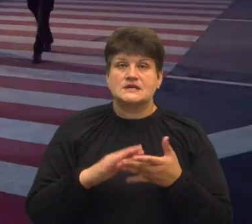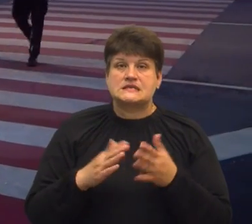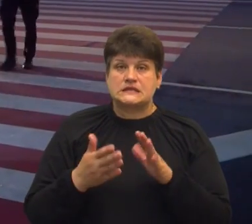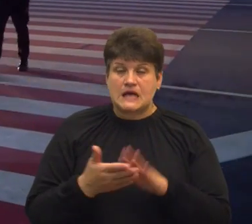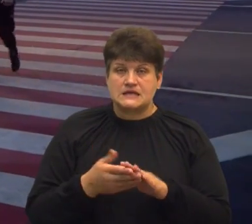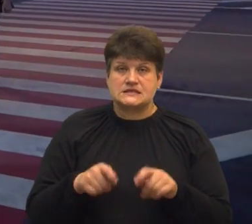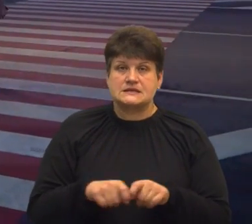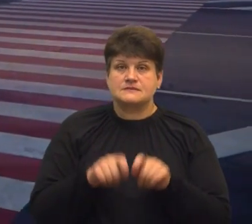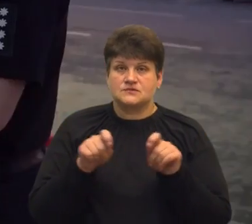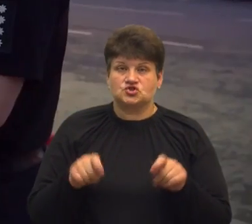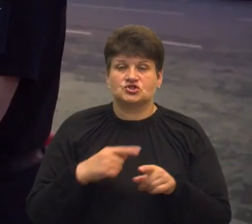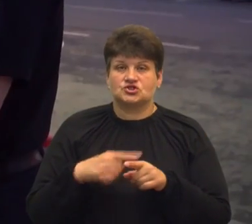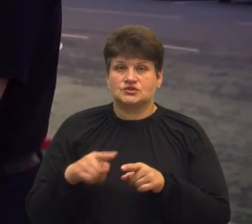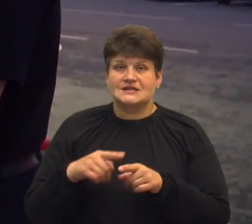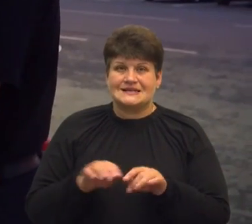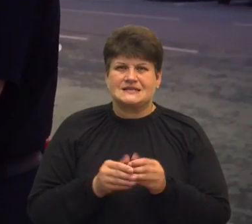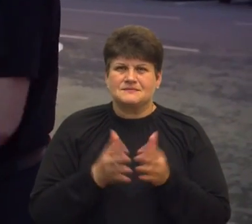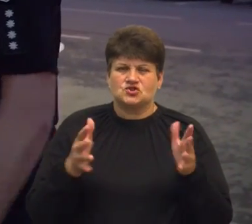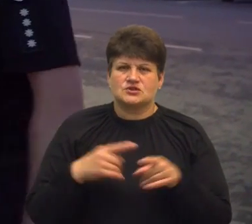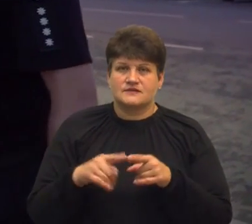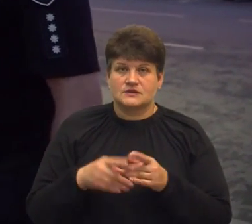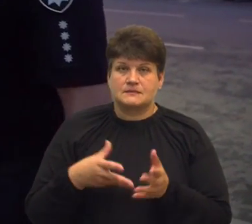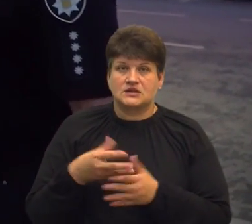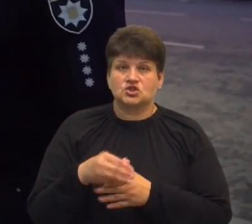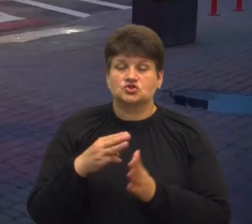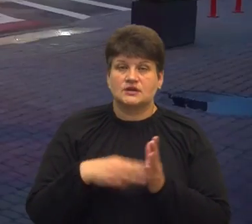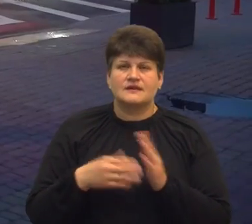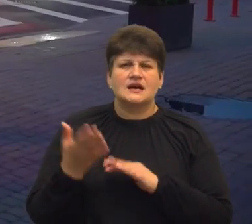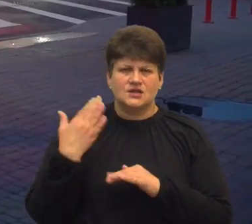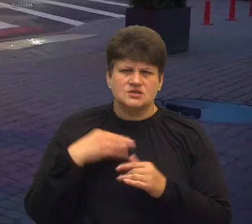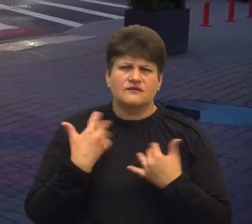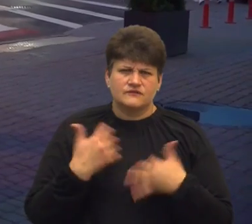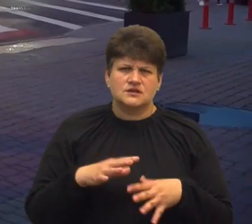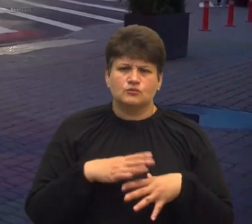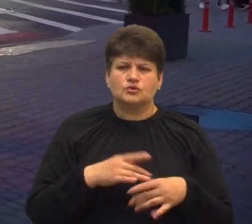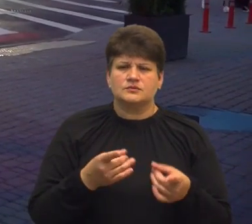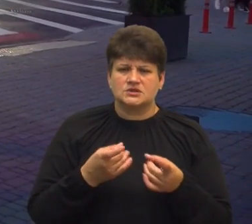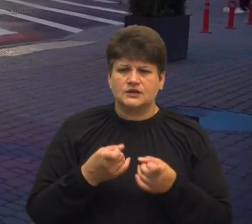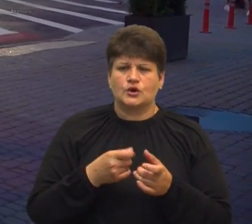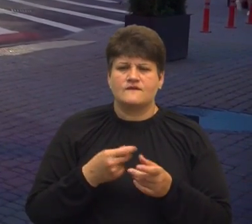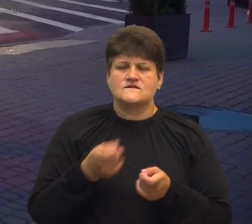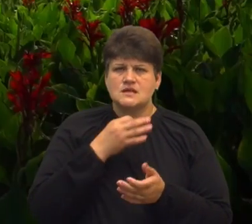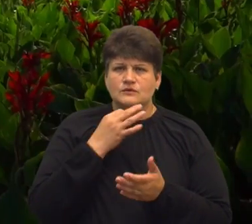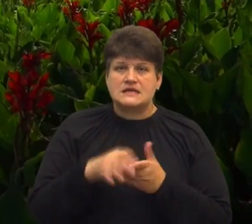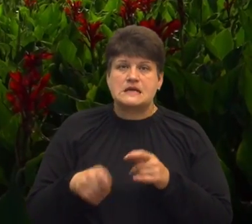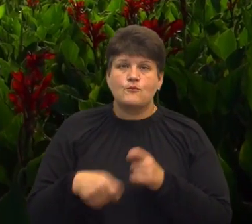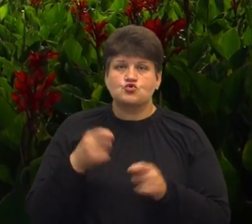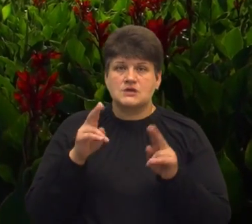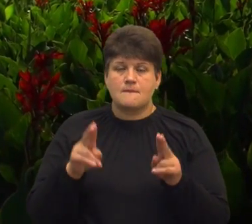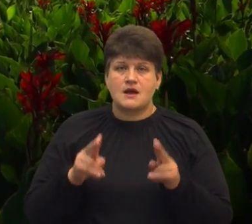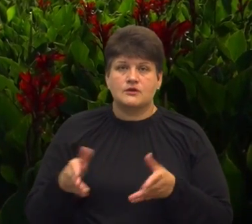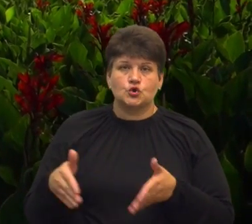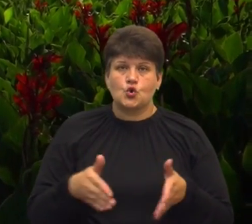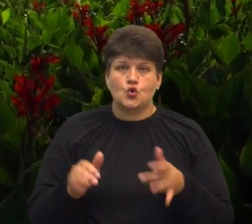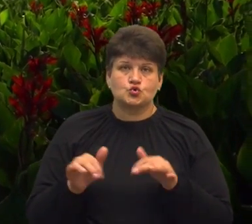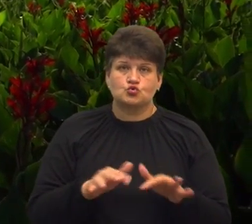керування авто без документів вони сплатили штрафи. Раніше патрульні вже притягували хлопців до адміністративної відповідальності за порушення правил дорожнього руху та